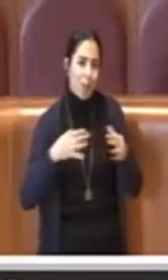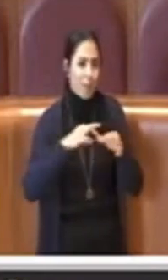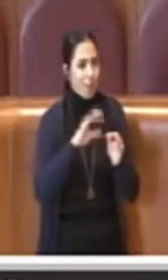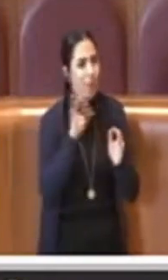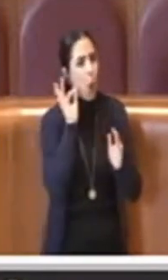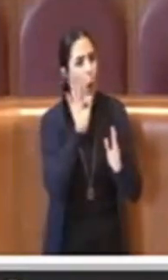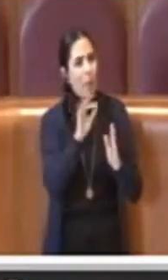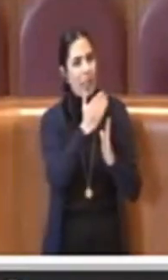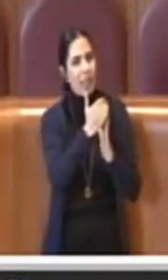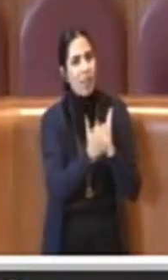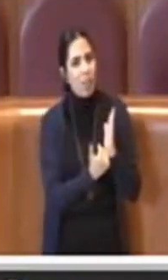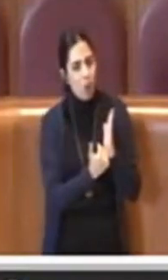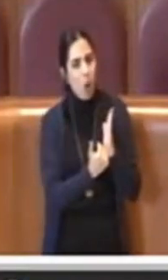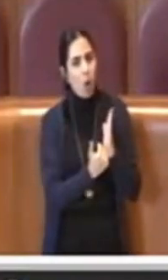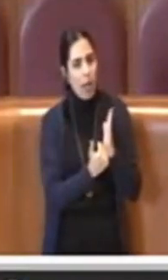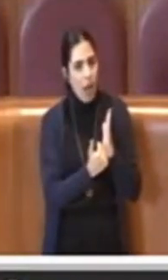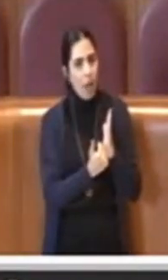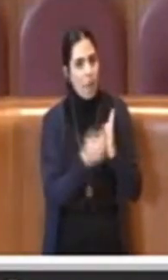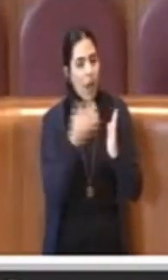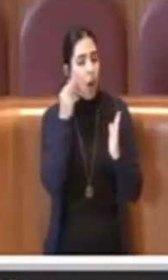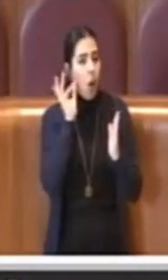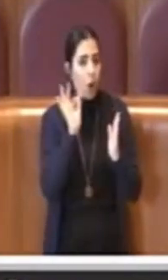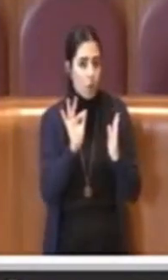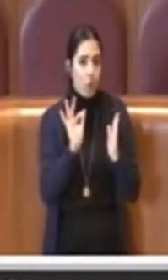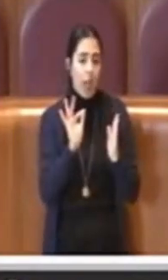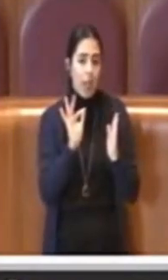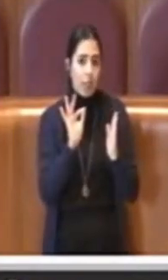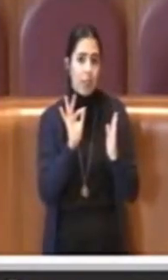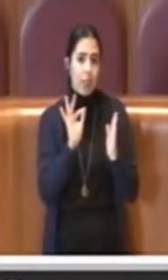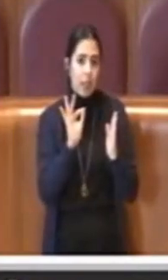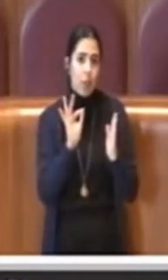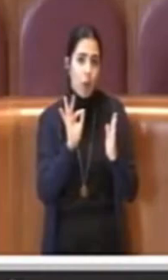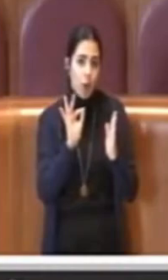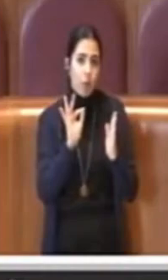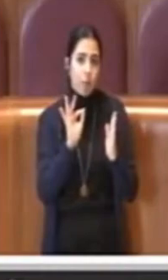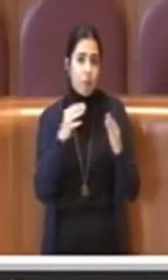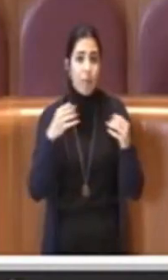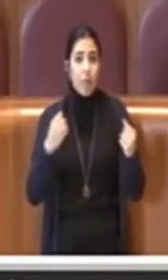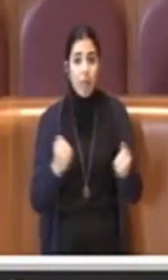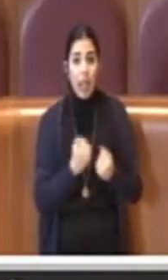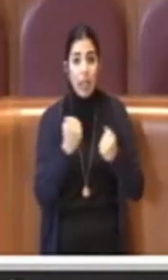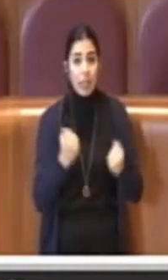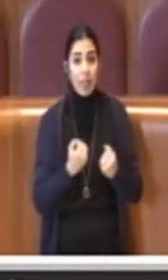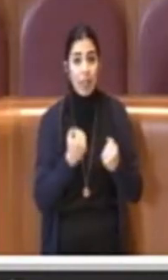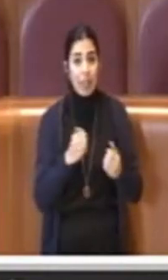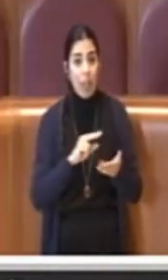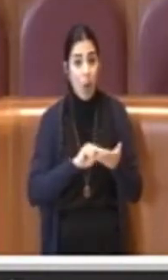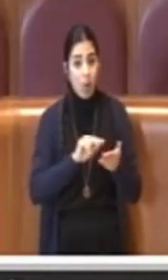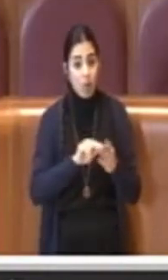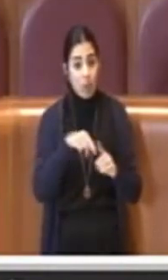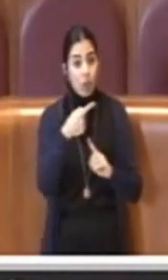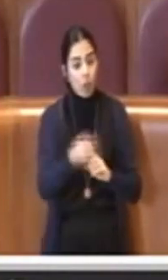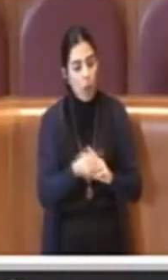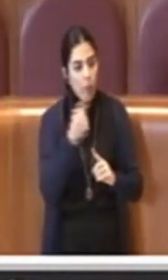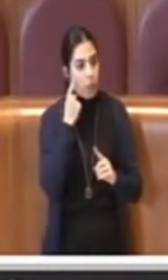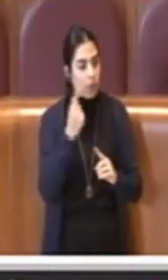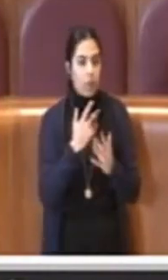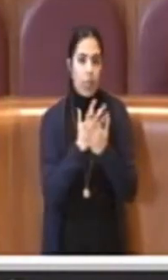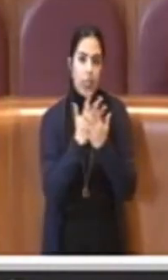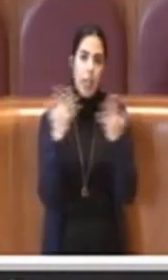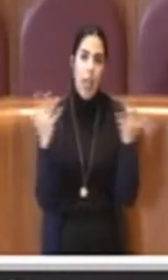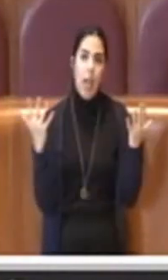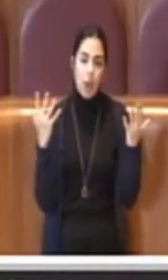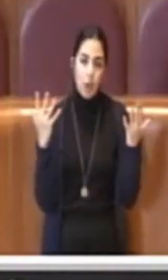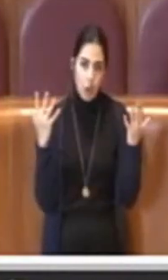da rinforzare meglio e qualificare meglio quello che poi è l'attività che gli uffici dovranno portare avanti nel corso